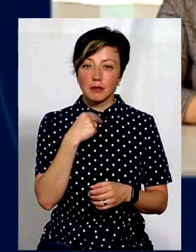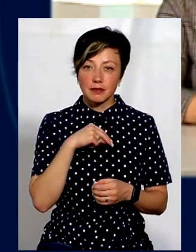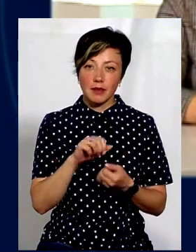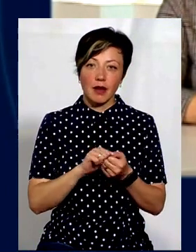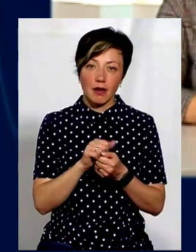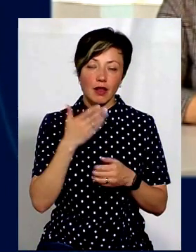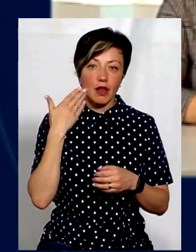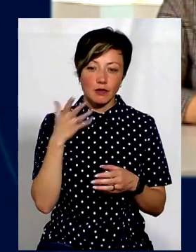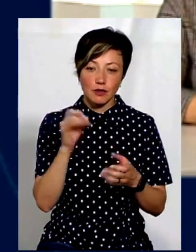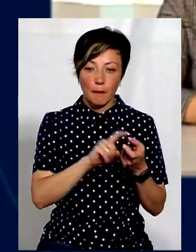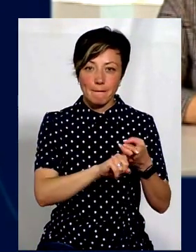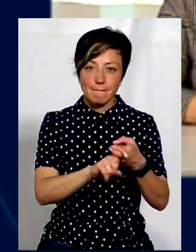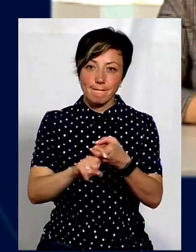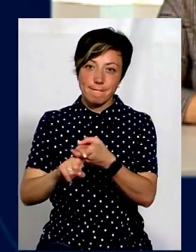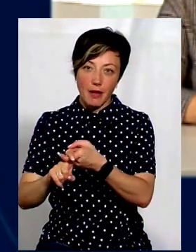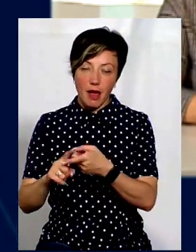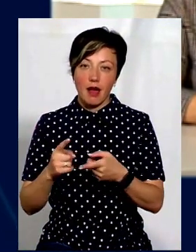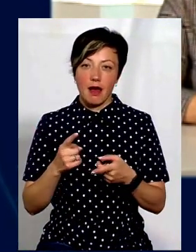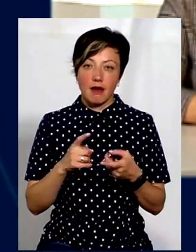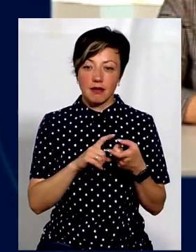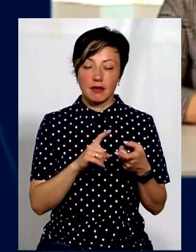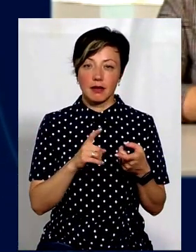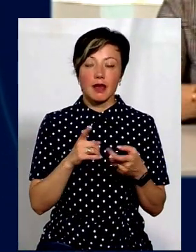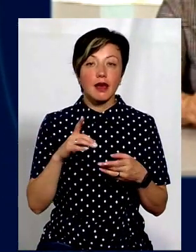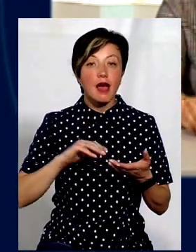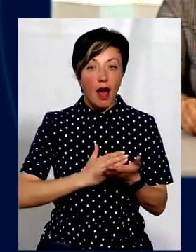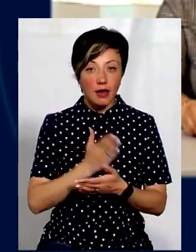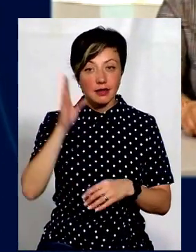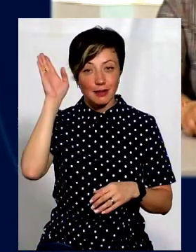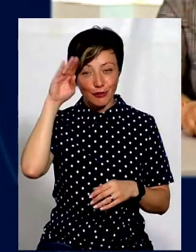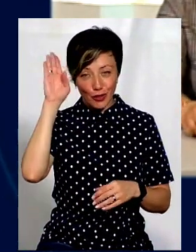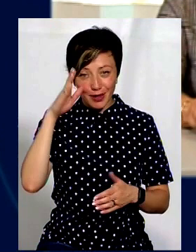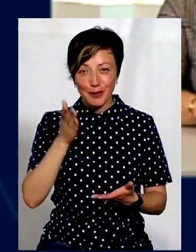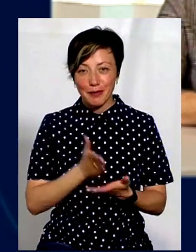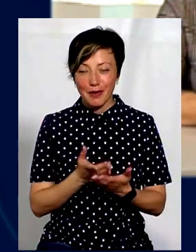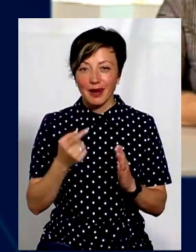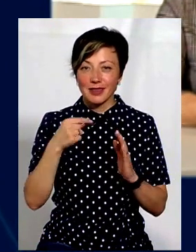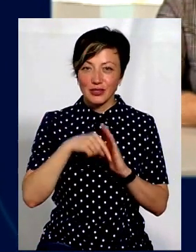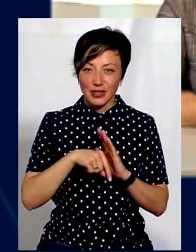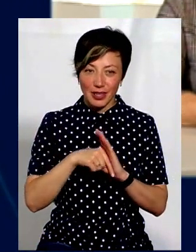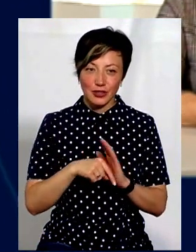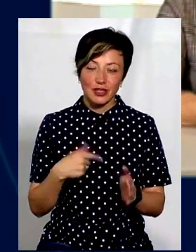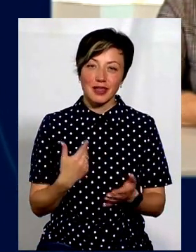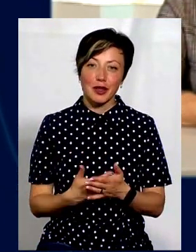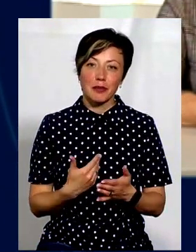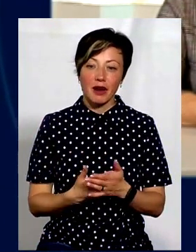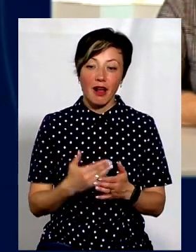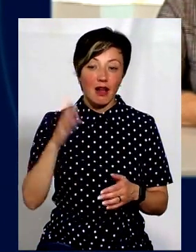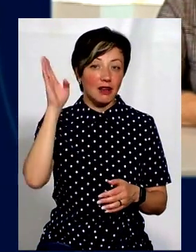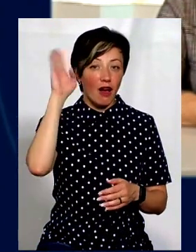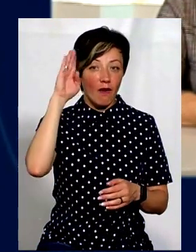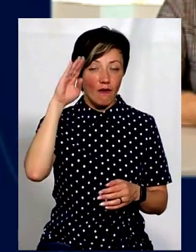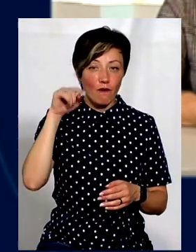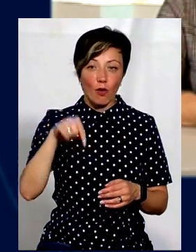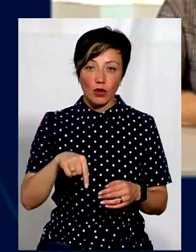Ну, воно все зв'язано між собою. І якість води теж має значення. Ну, наприклад, в воді